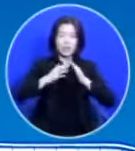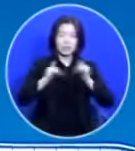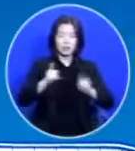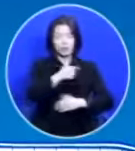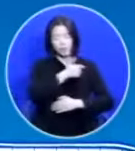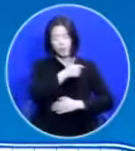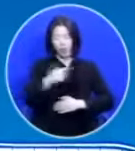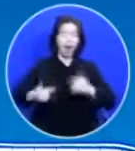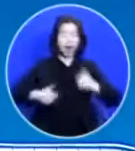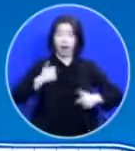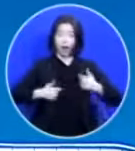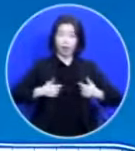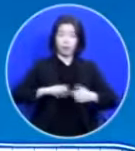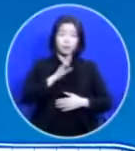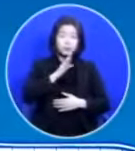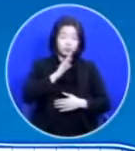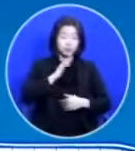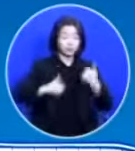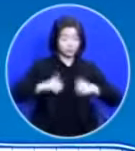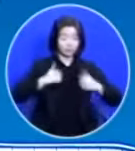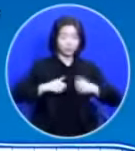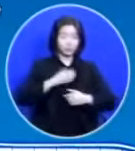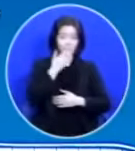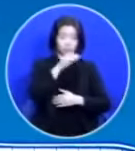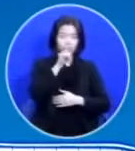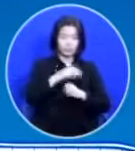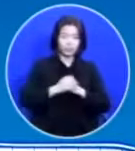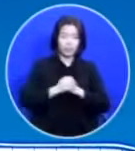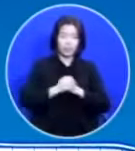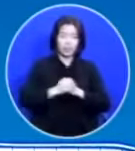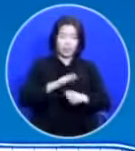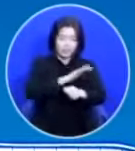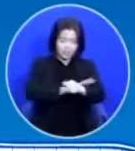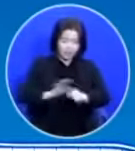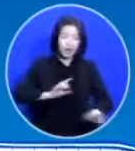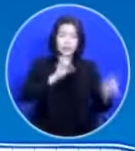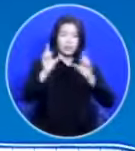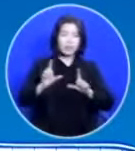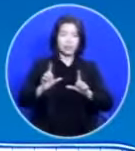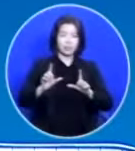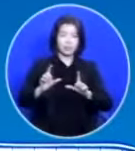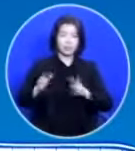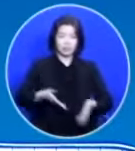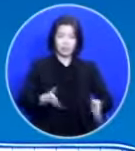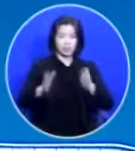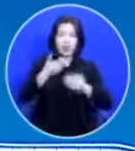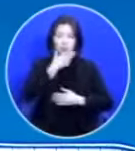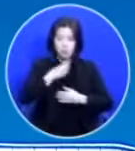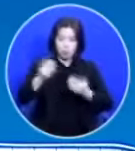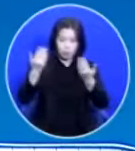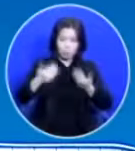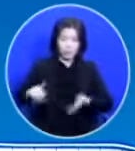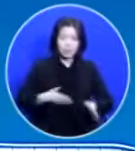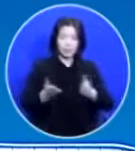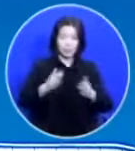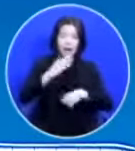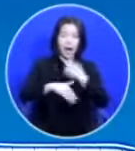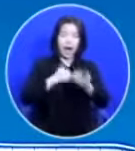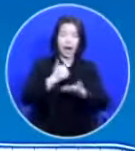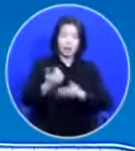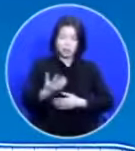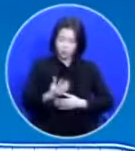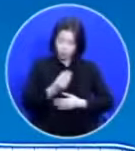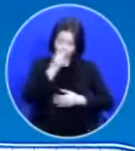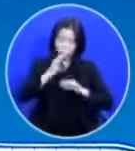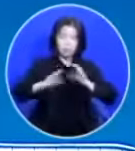기쁠 수밖에 없죠 잘 사는 길, 복받는 길 하나님의 거룩한 백성이 되는 길을